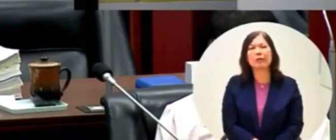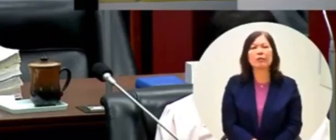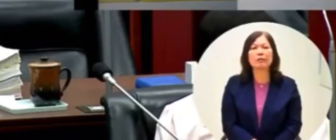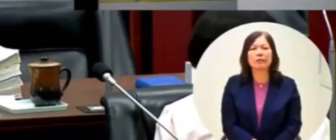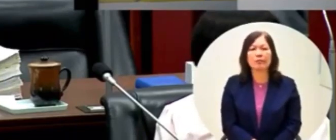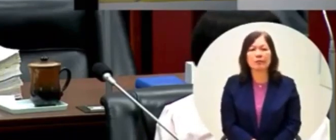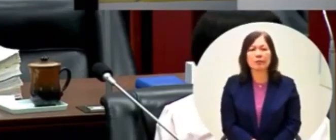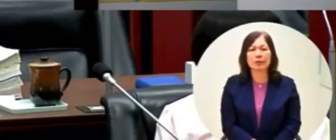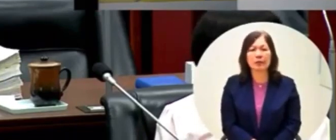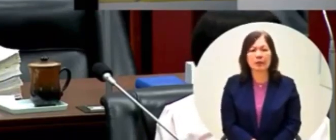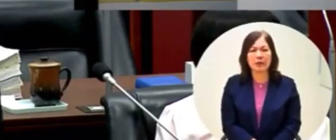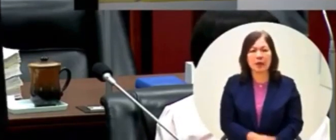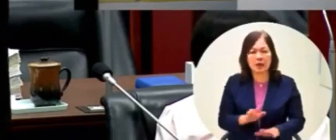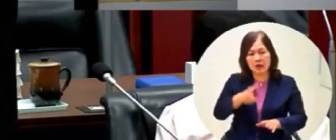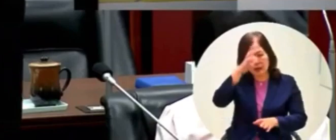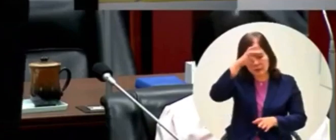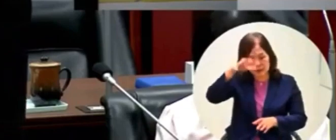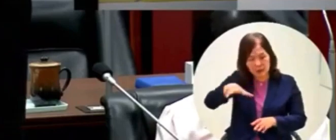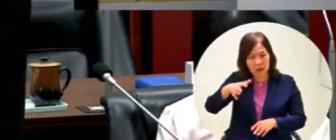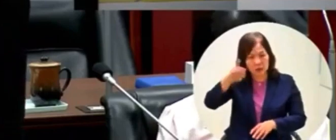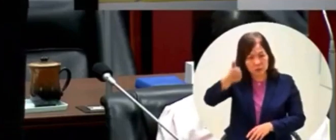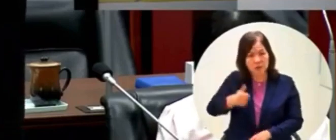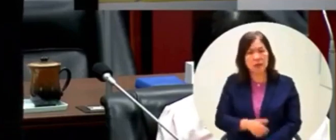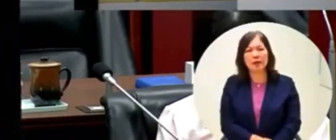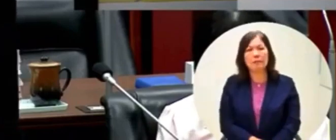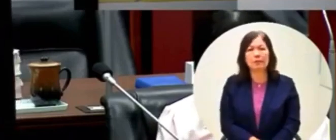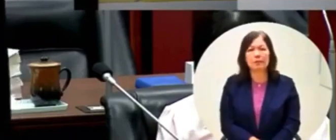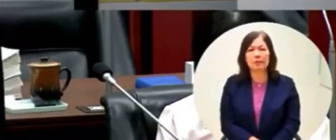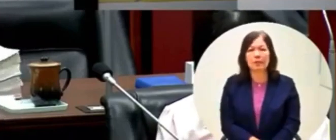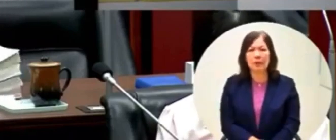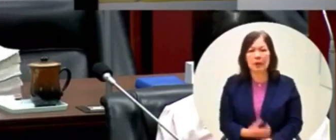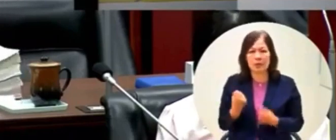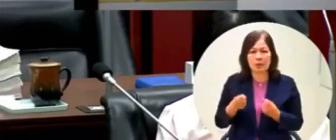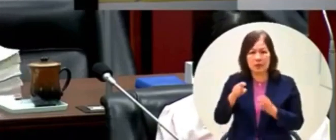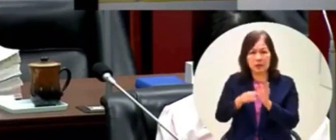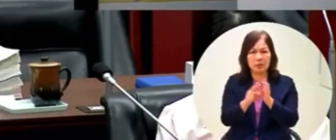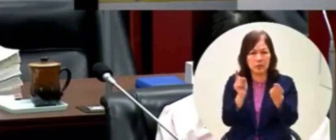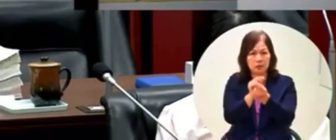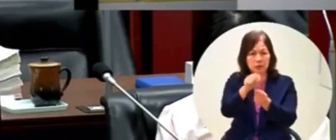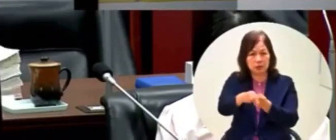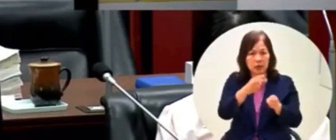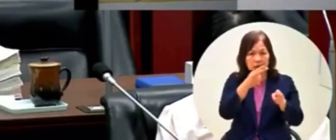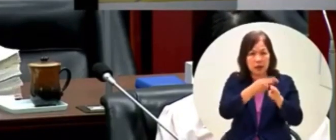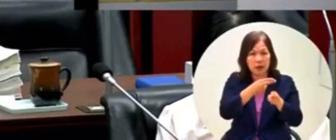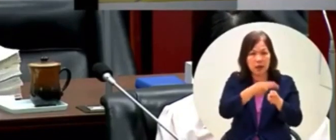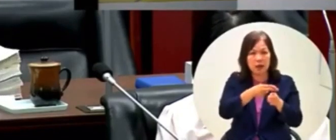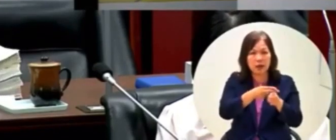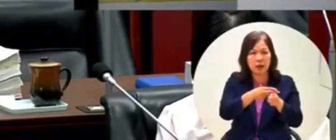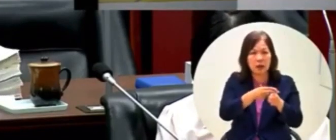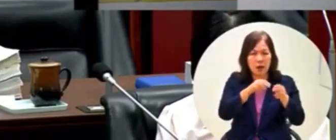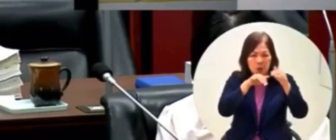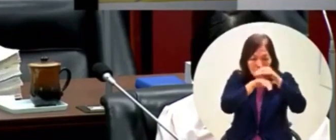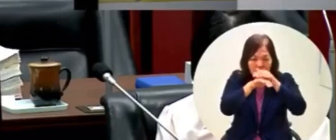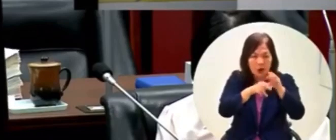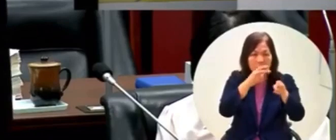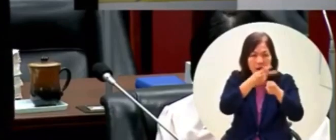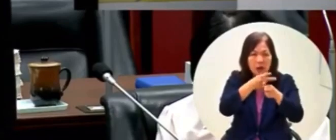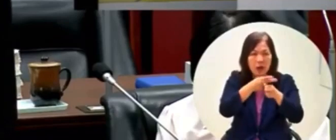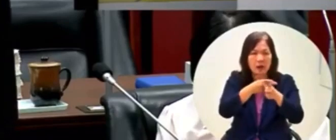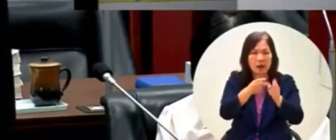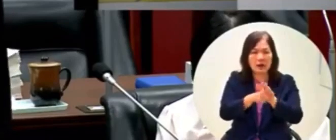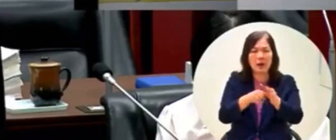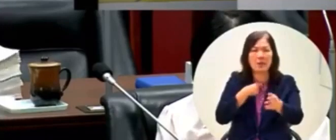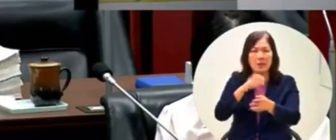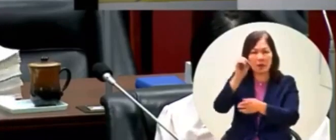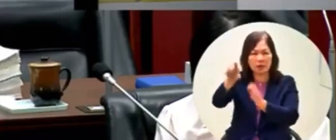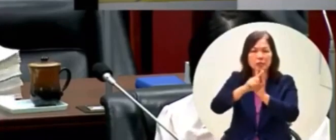警察局長警這邊具體來對這一封黑函跟你做出檢舉沒有署